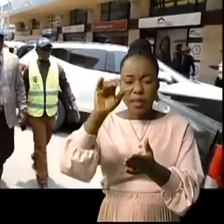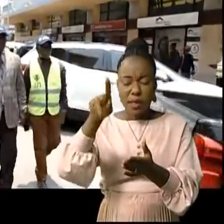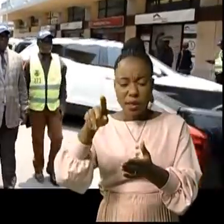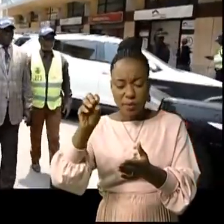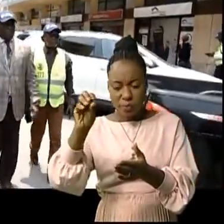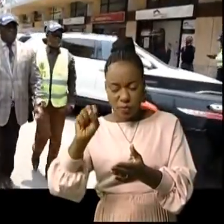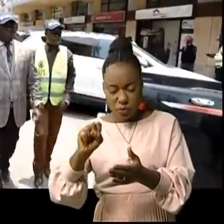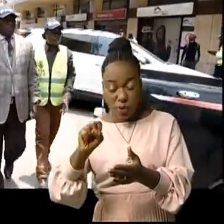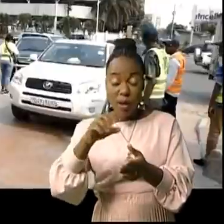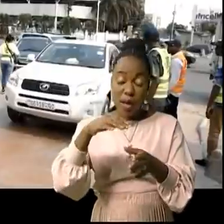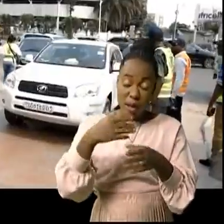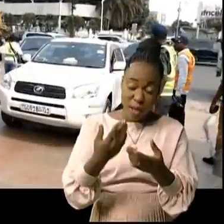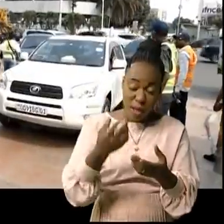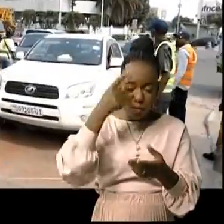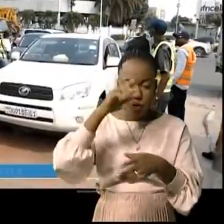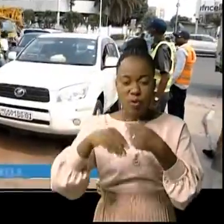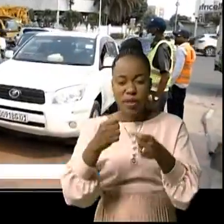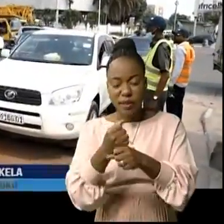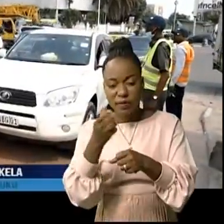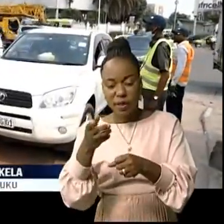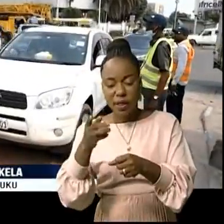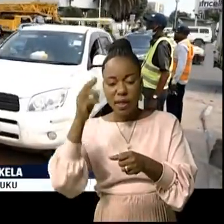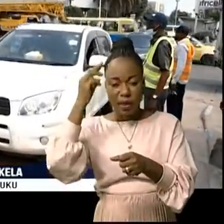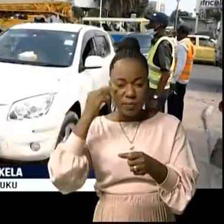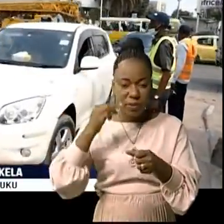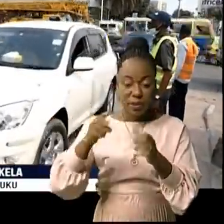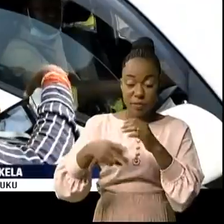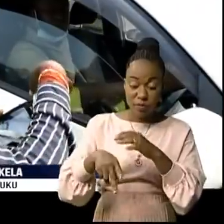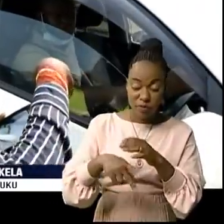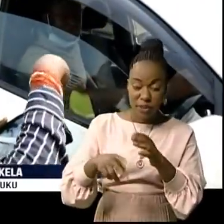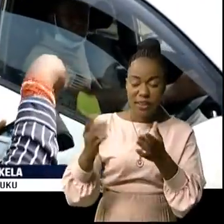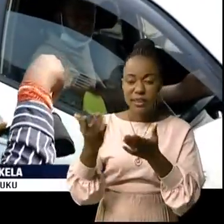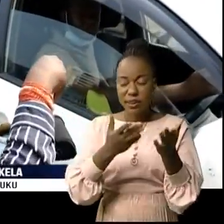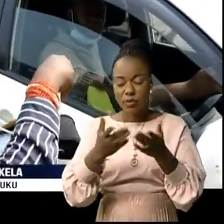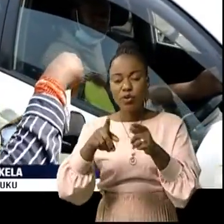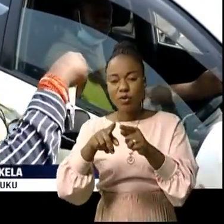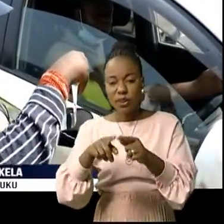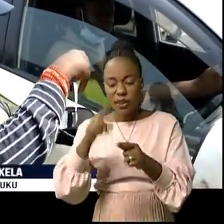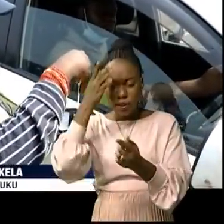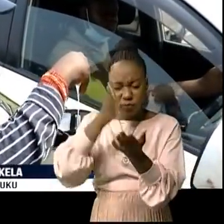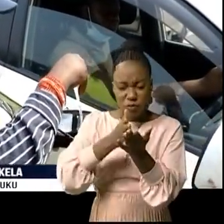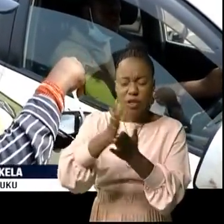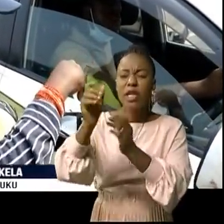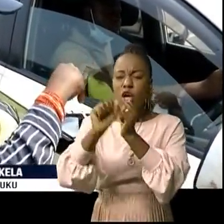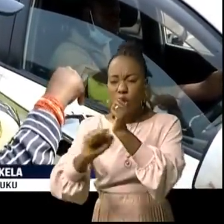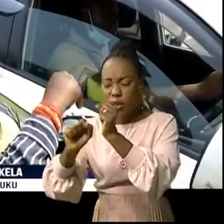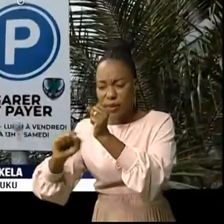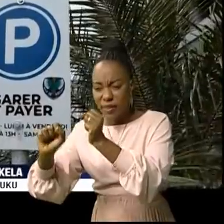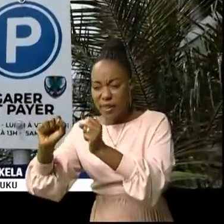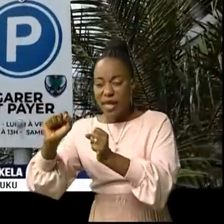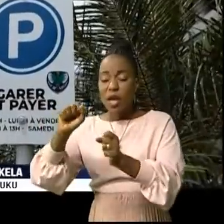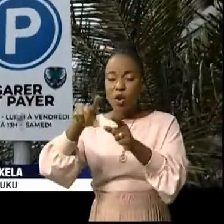A travers cette opération, le ministre provincial de transport Amos Mokoso s'inscrit dans la droite ligne de la campagne de civisme fiscal